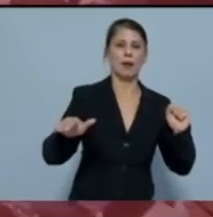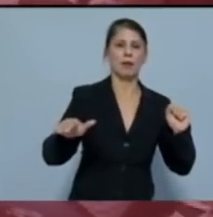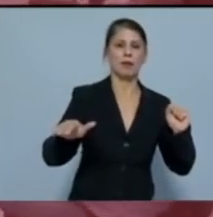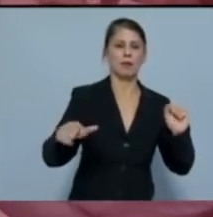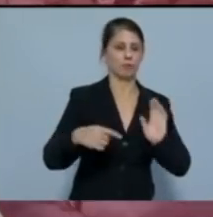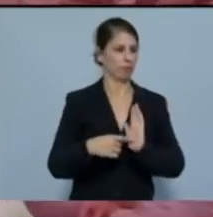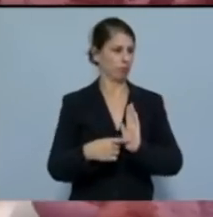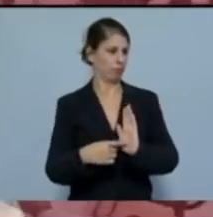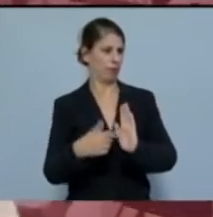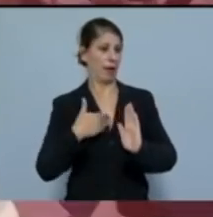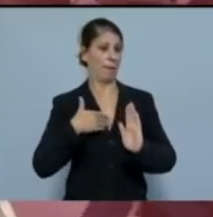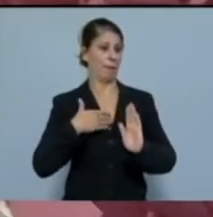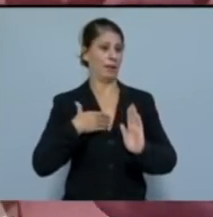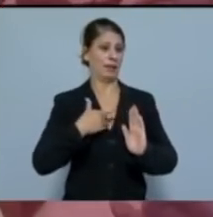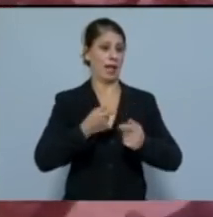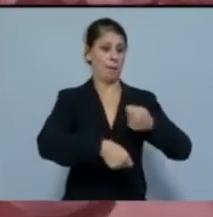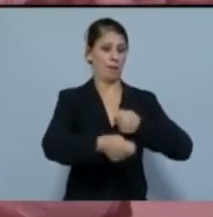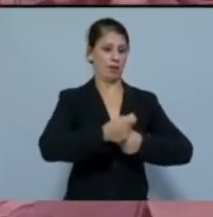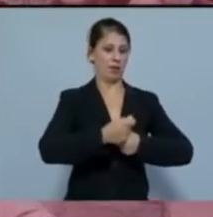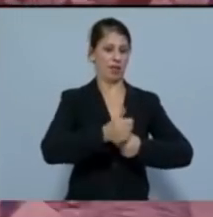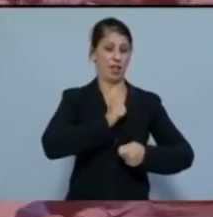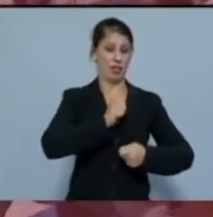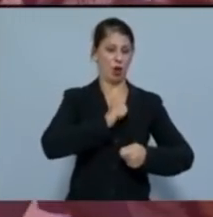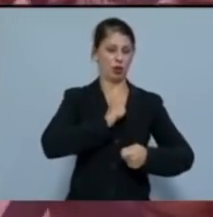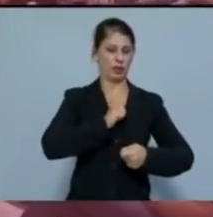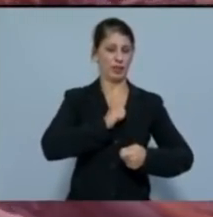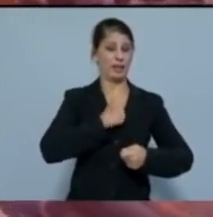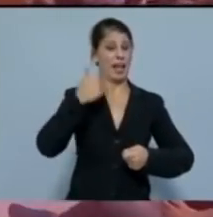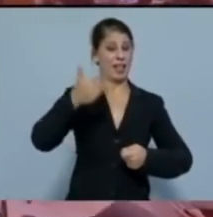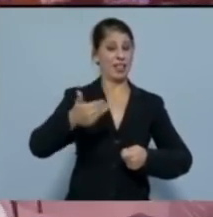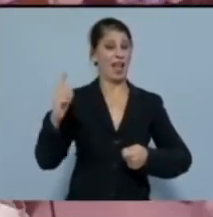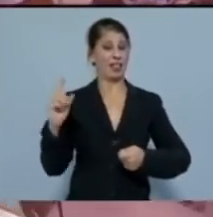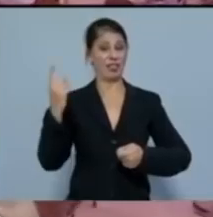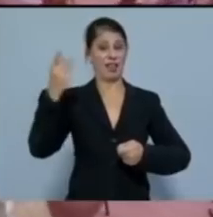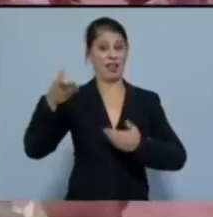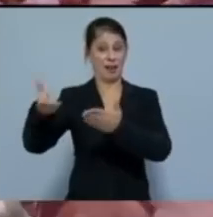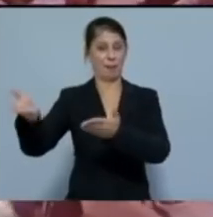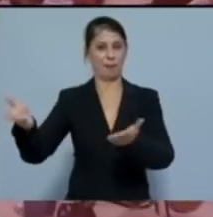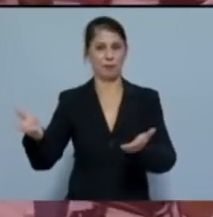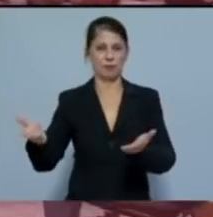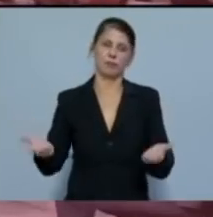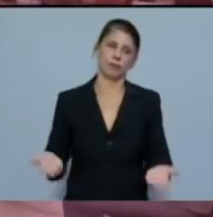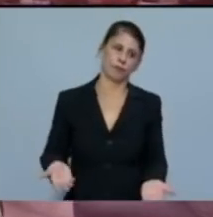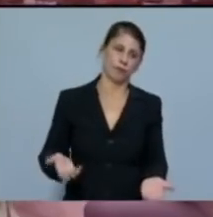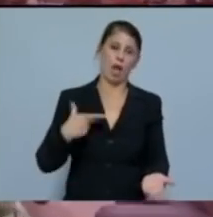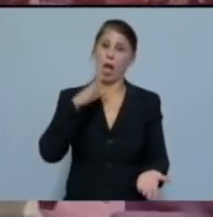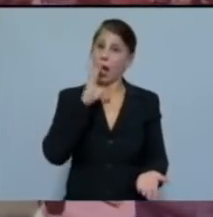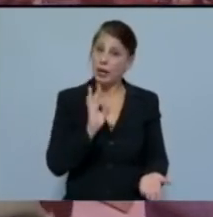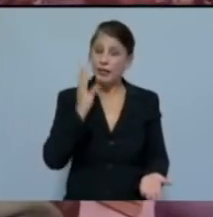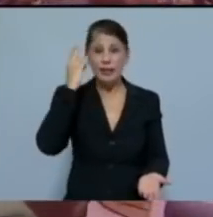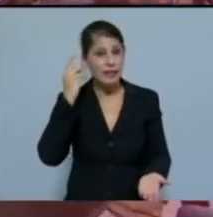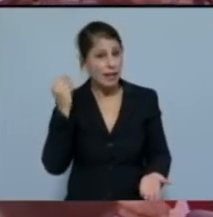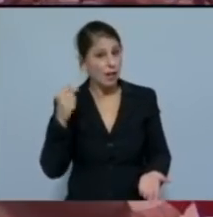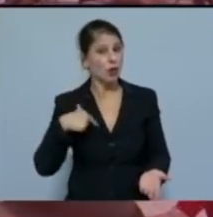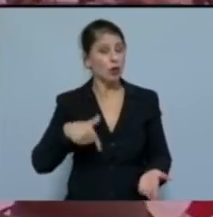τα επιχειρηματικά κέρδη και η πολιτική που μας έφτασε ως εδώ. Αλήθεια, ξέχασε κανείς ότι ο